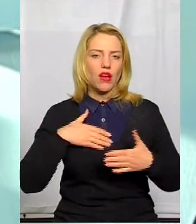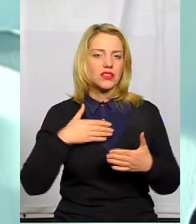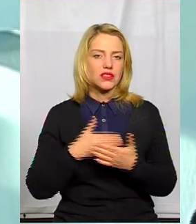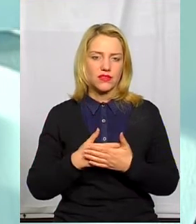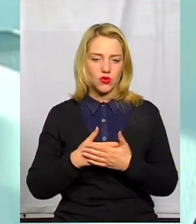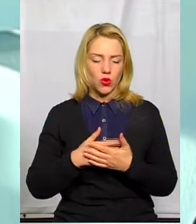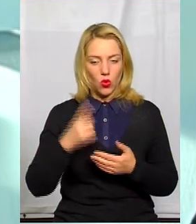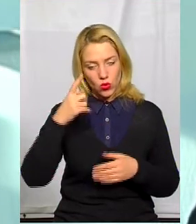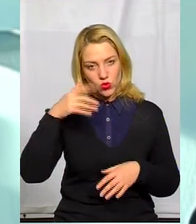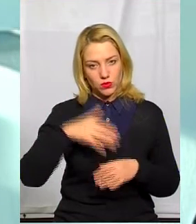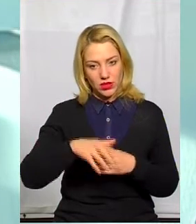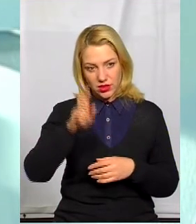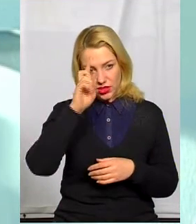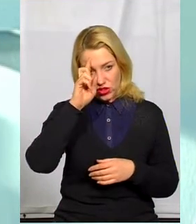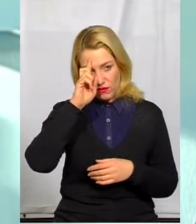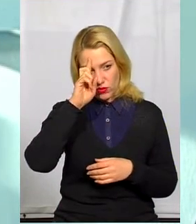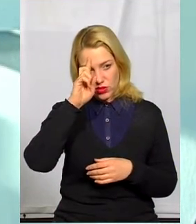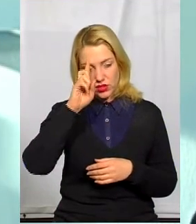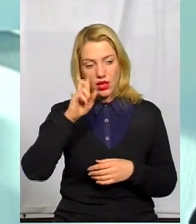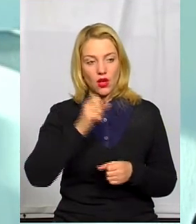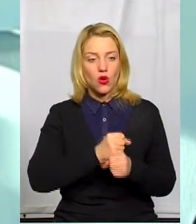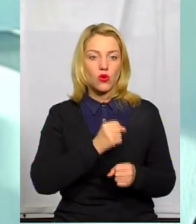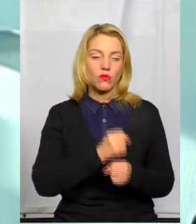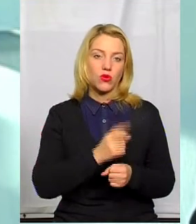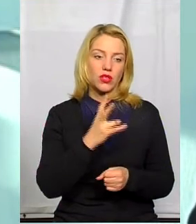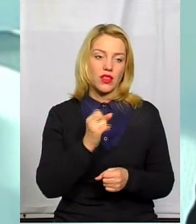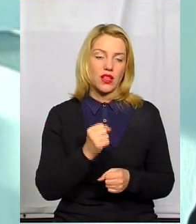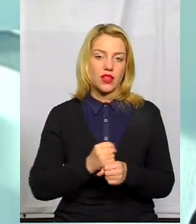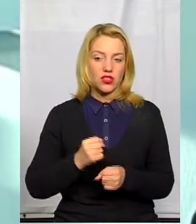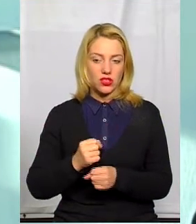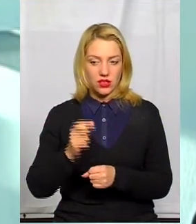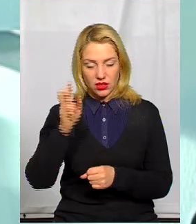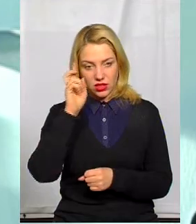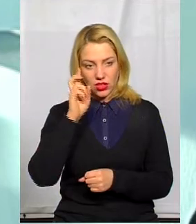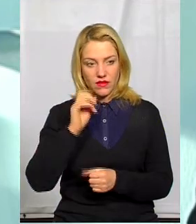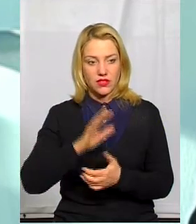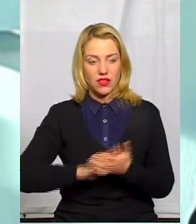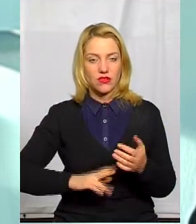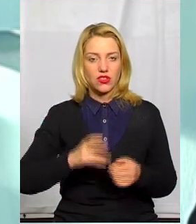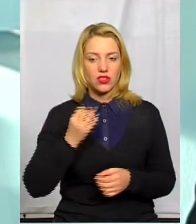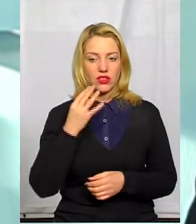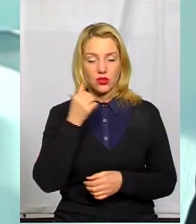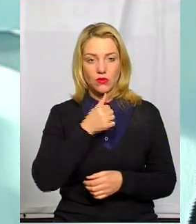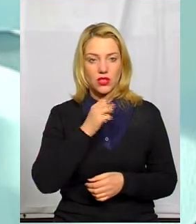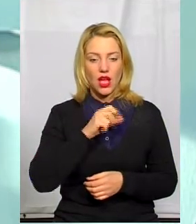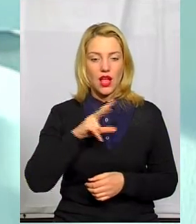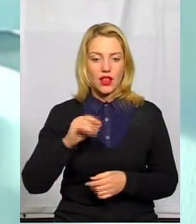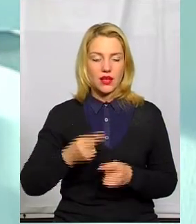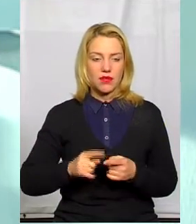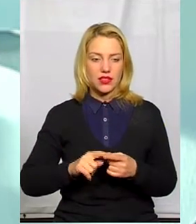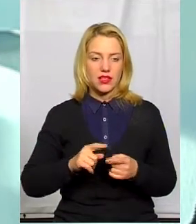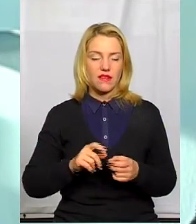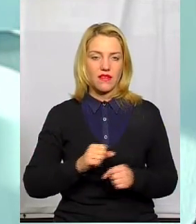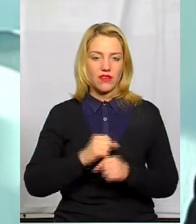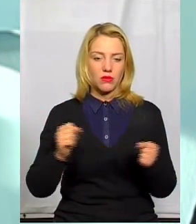розуміння державності, роботи на державності і так далі в 2014 році, але ми цей вибух